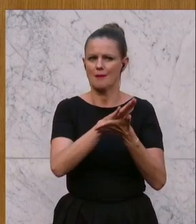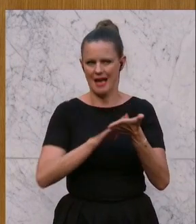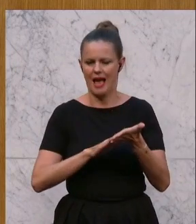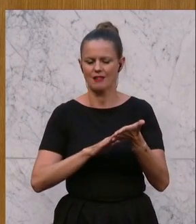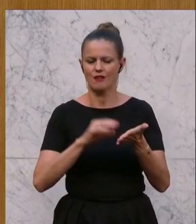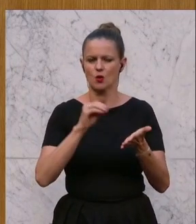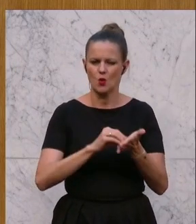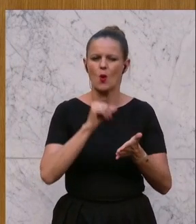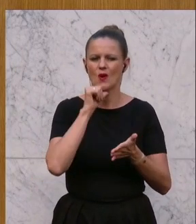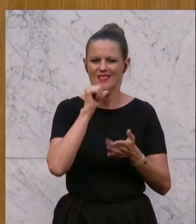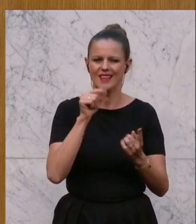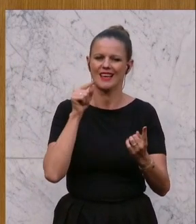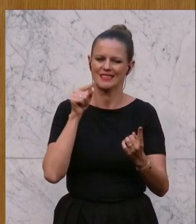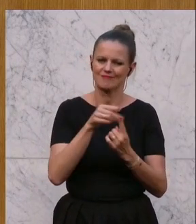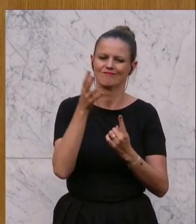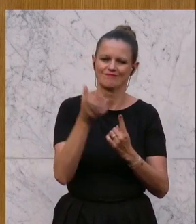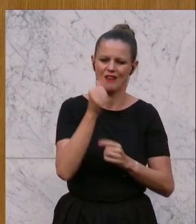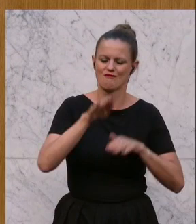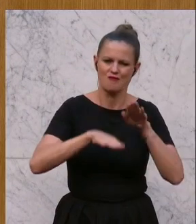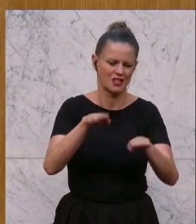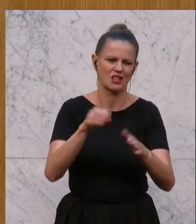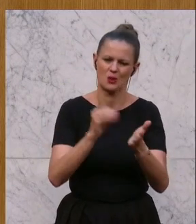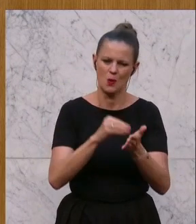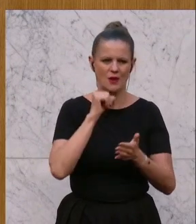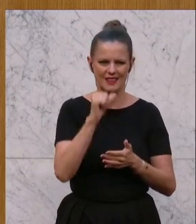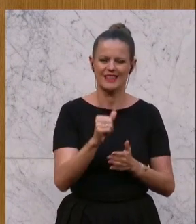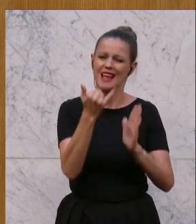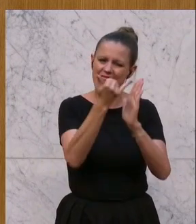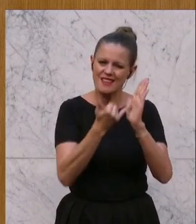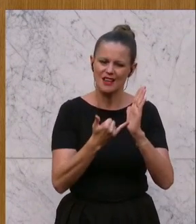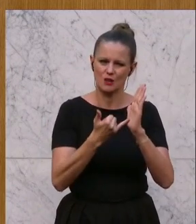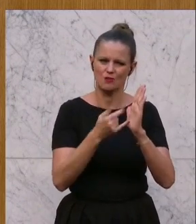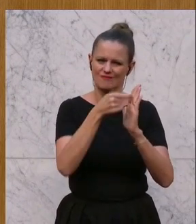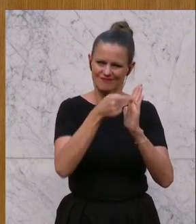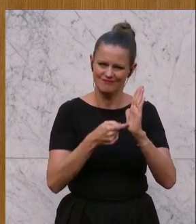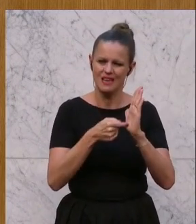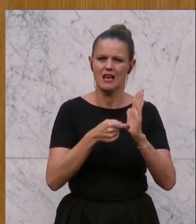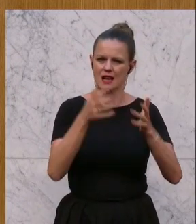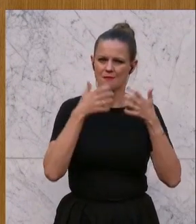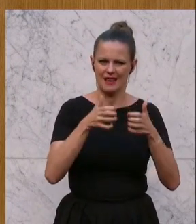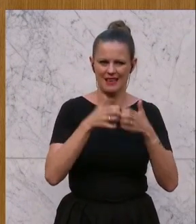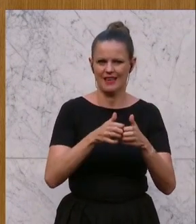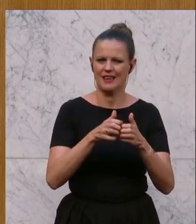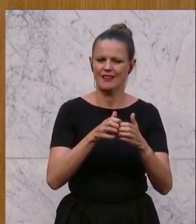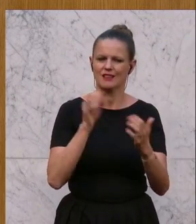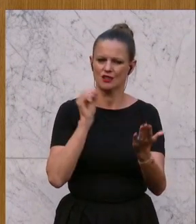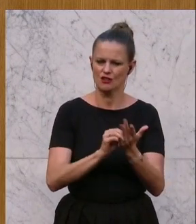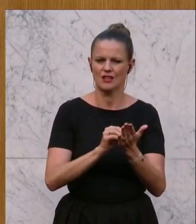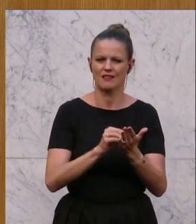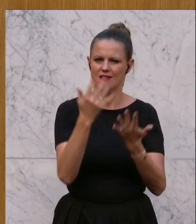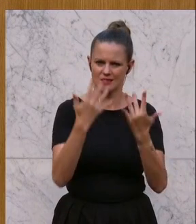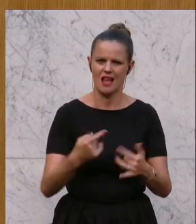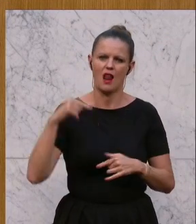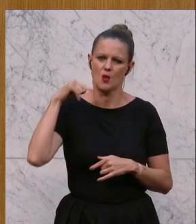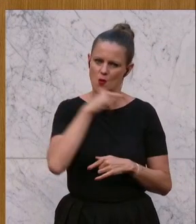noch nicht wirklich dort, wo wir Fortschritte verzeichnen können. Das sind die Indikatoren, die in diesem Bericht rote Zahlen zeigen und das heißt, dort